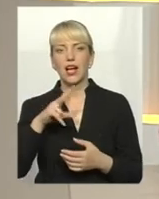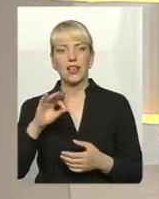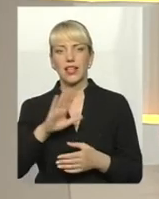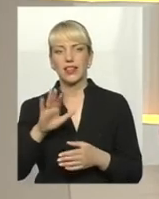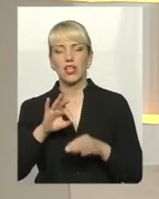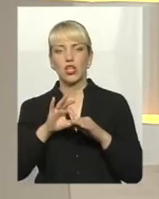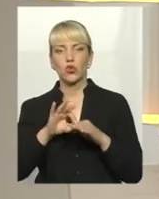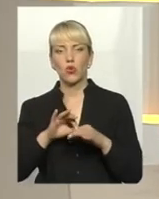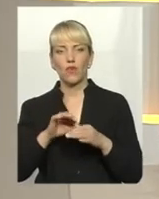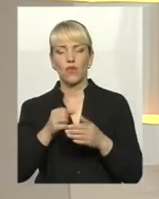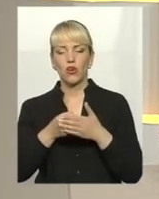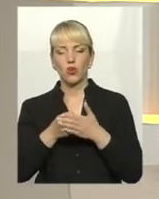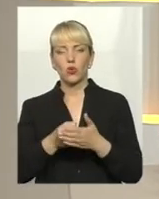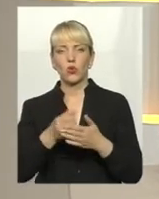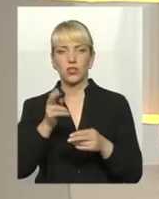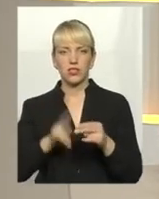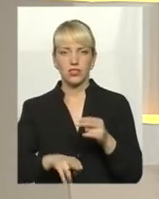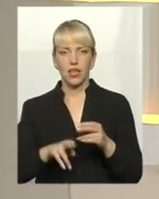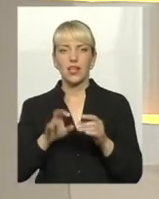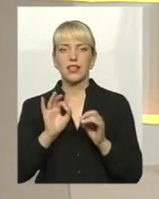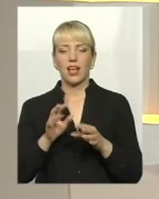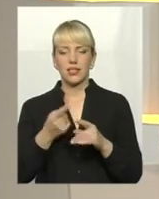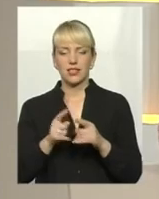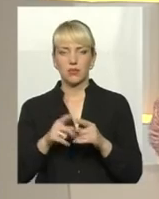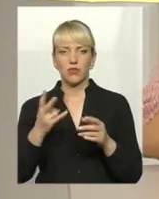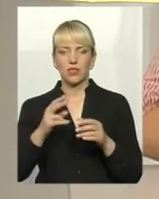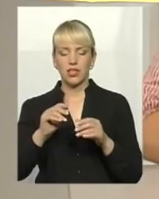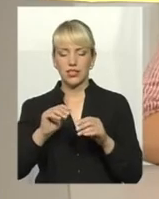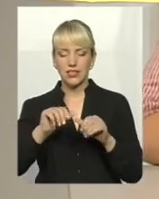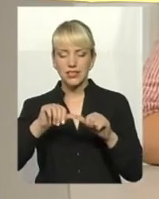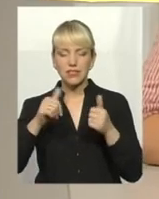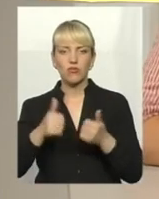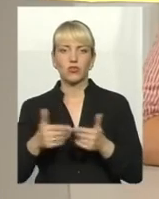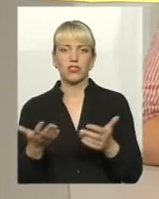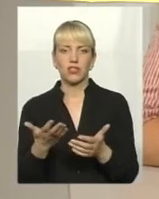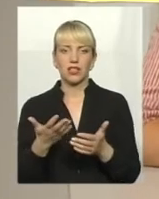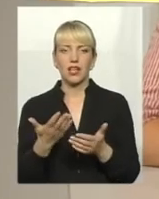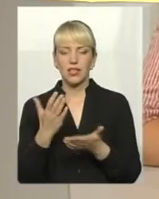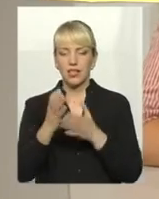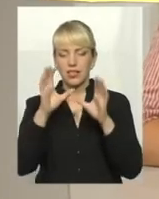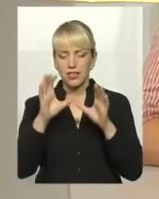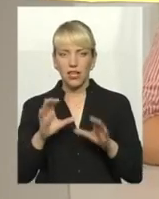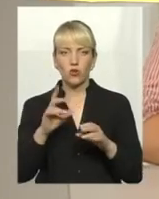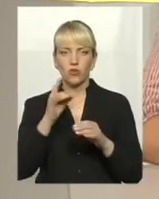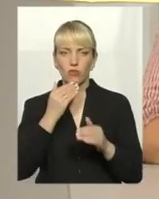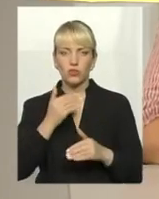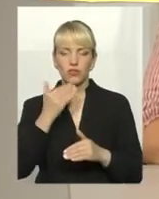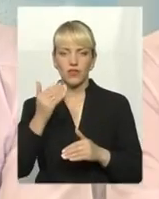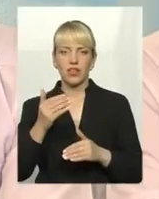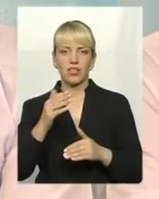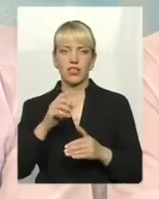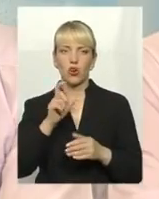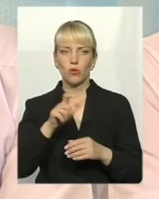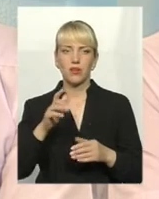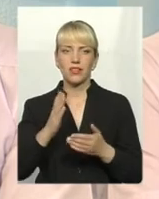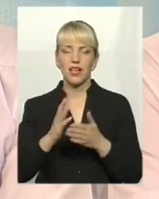довів справу до кінця. Як має виглядати? Де можна написати заяву? Як потрібно Є закон про звернення громадян на нашому сайті, є